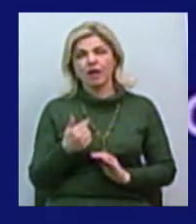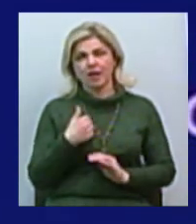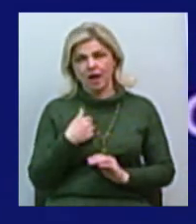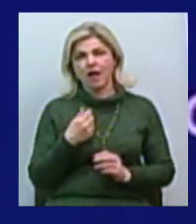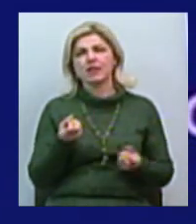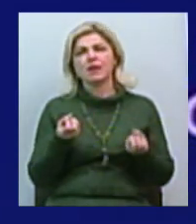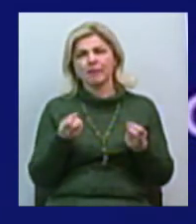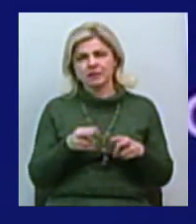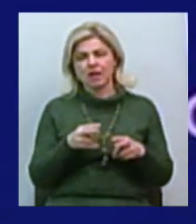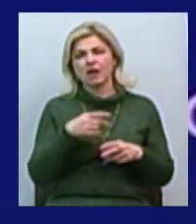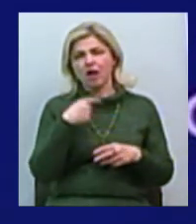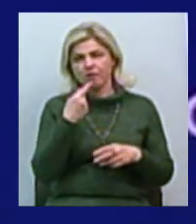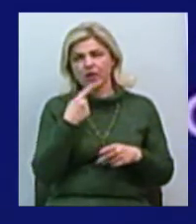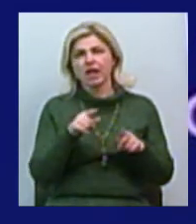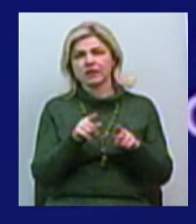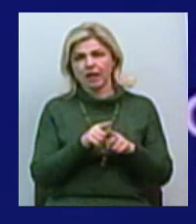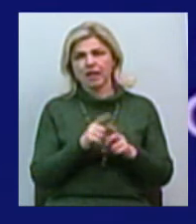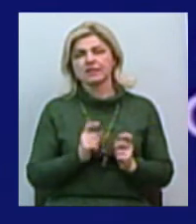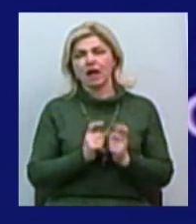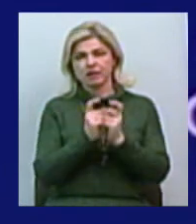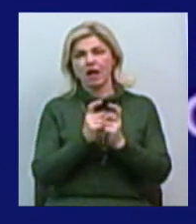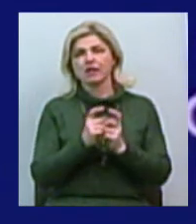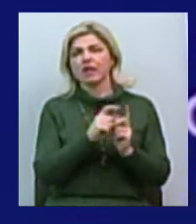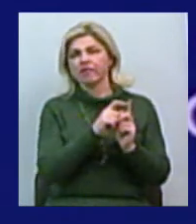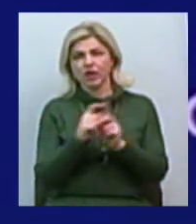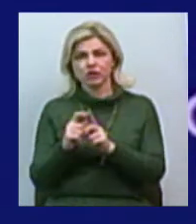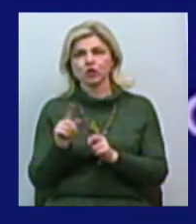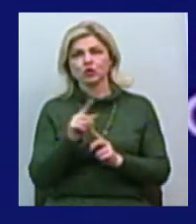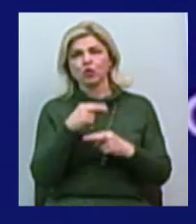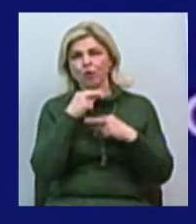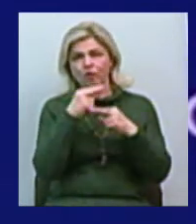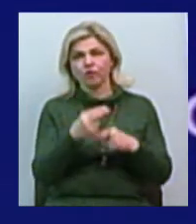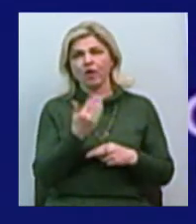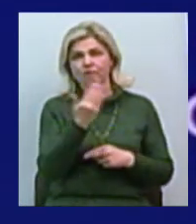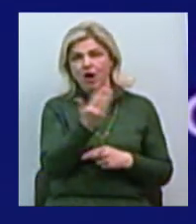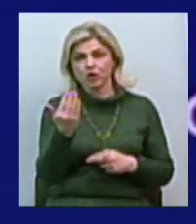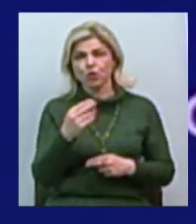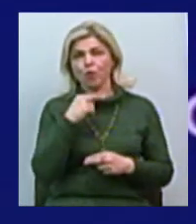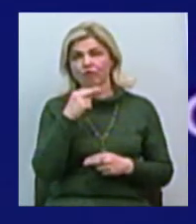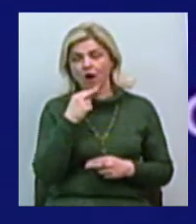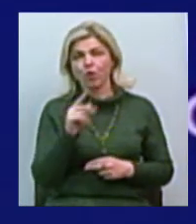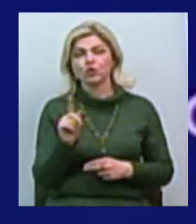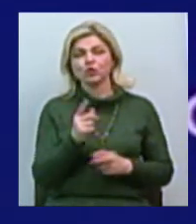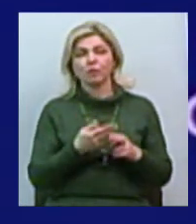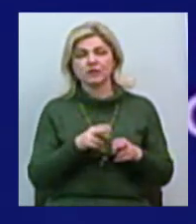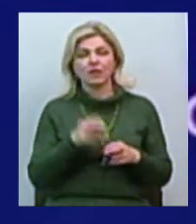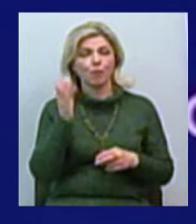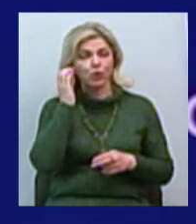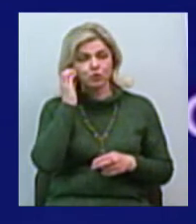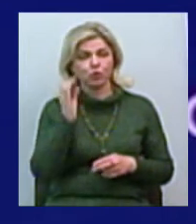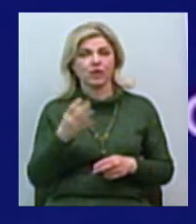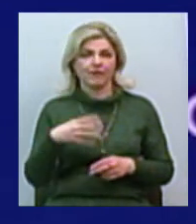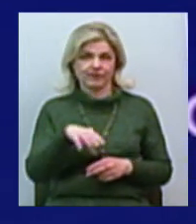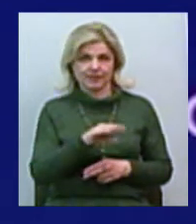допустив таке скандальне твердження, щоб сфокусувати вашу увагу і щоб це почули всі.